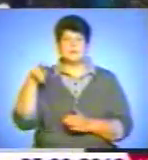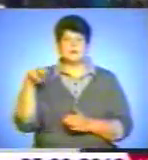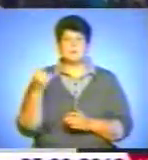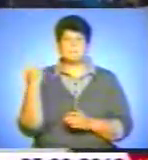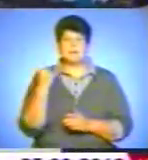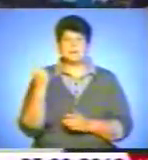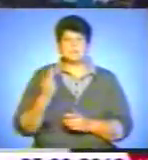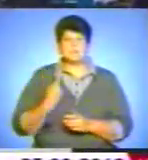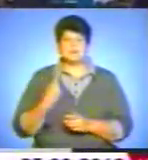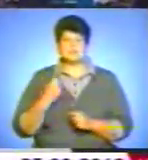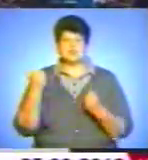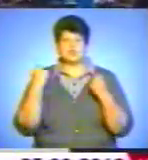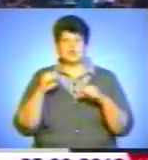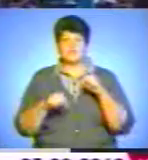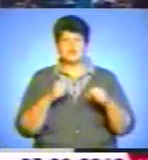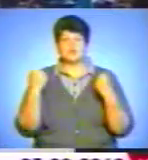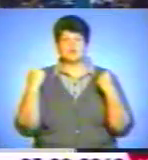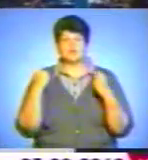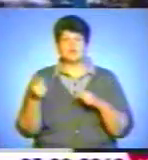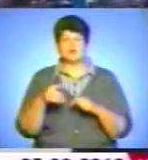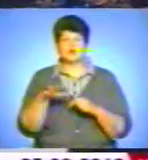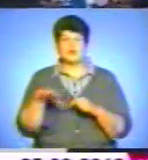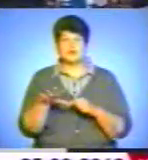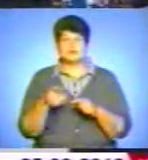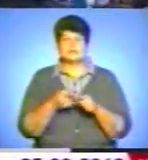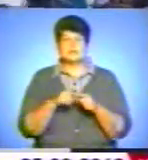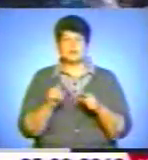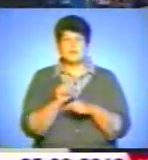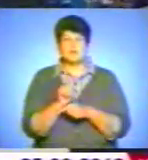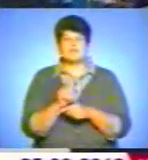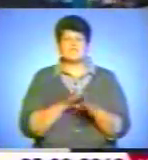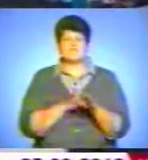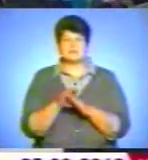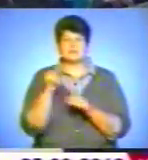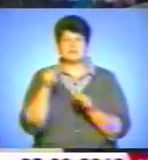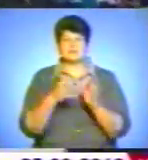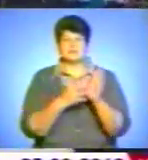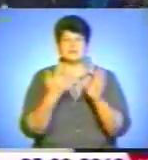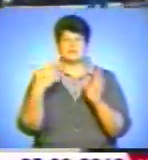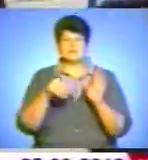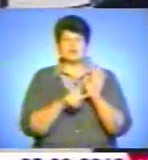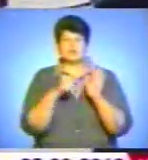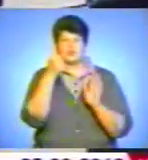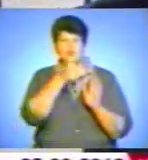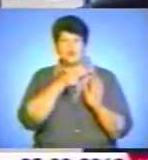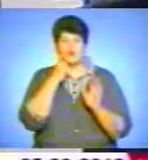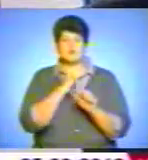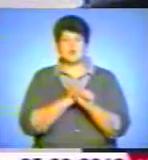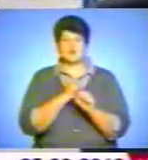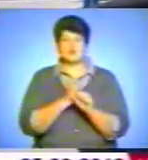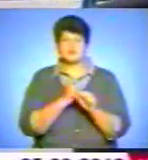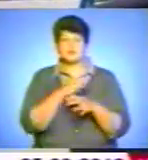майстер спорту з велоспорту на Тернопільщини. Цей норматив виконав ще в 1956 році. Працюючи